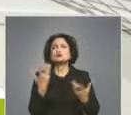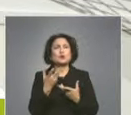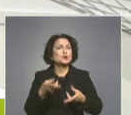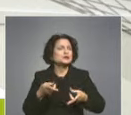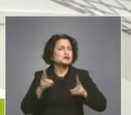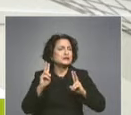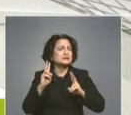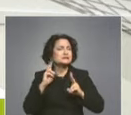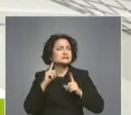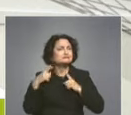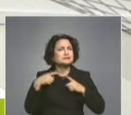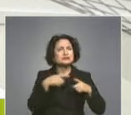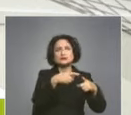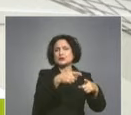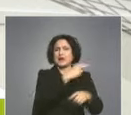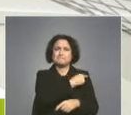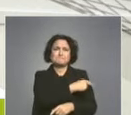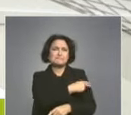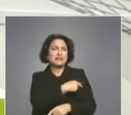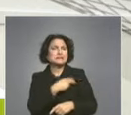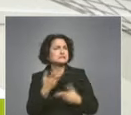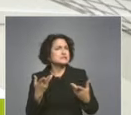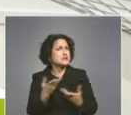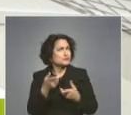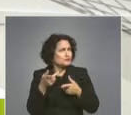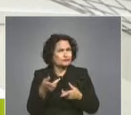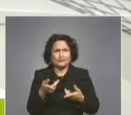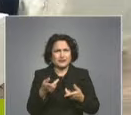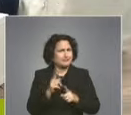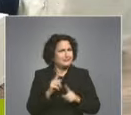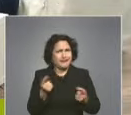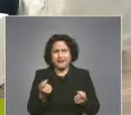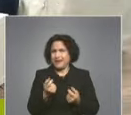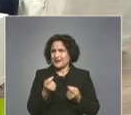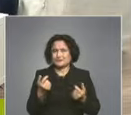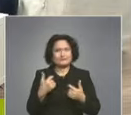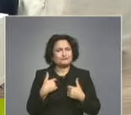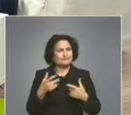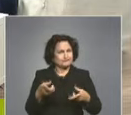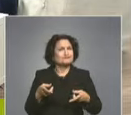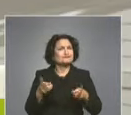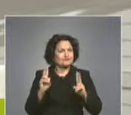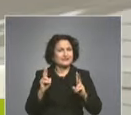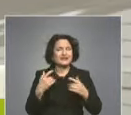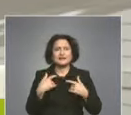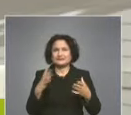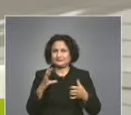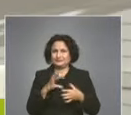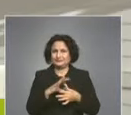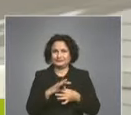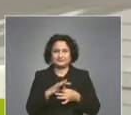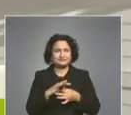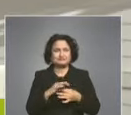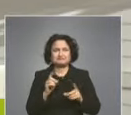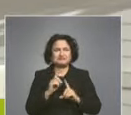да се насочите към медицината? Не една от най-лесните неща? Ами във връзка с решението ми да следва медицина нямам кой